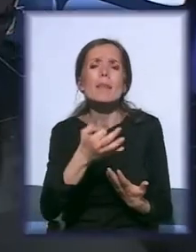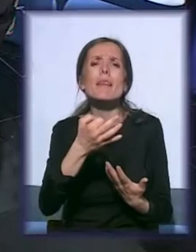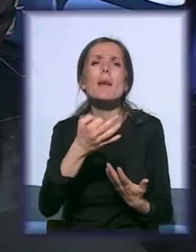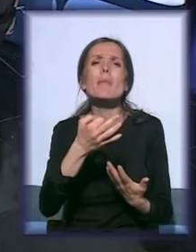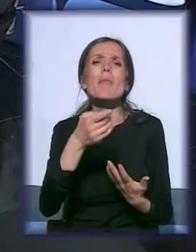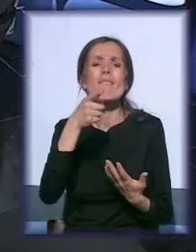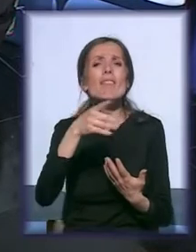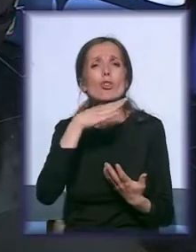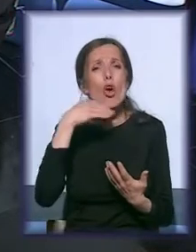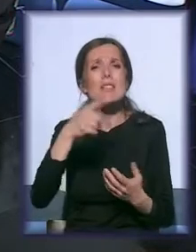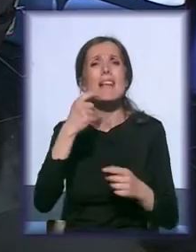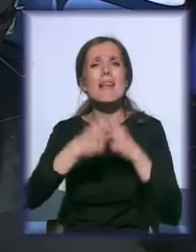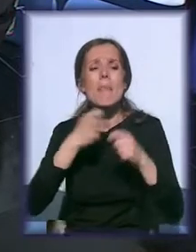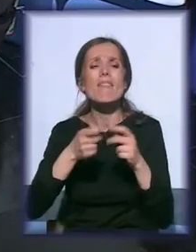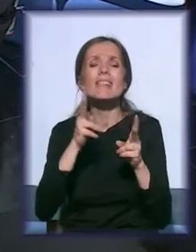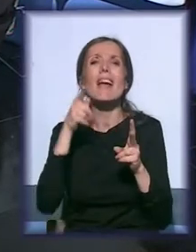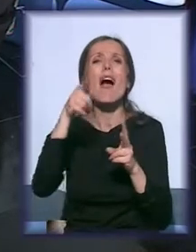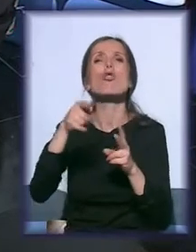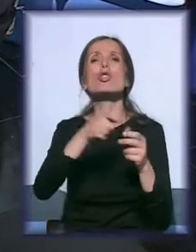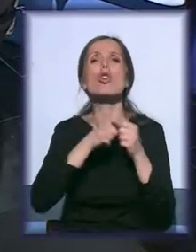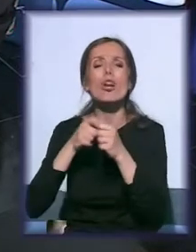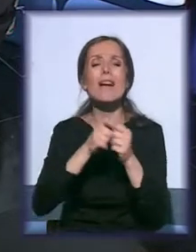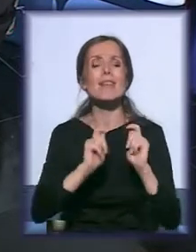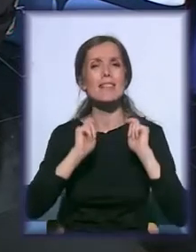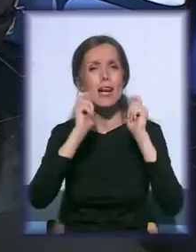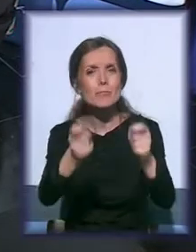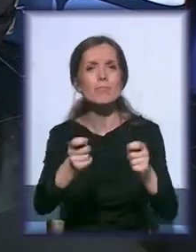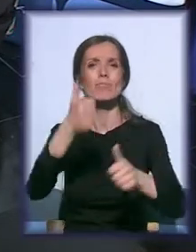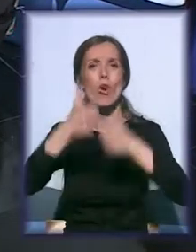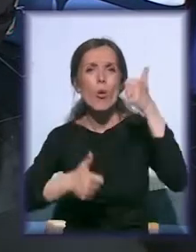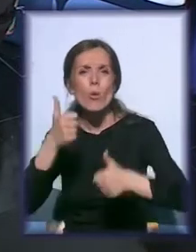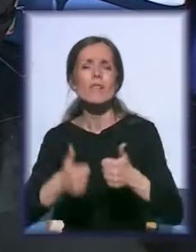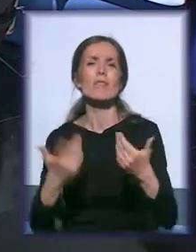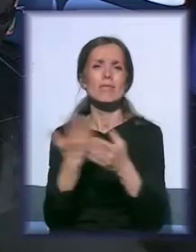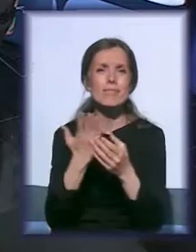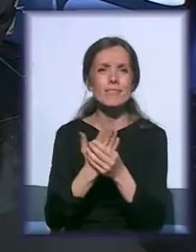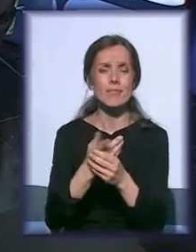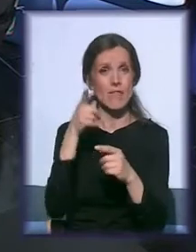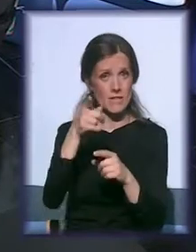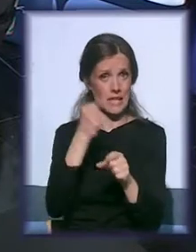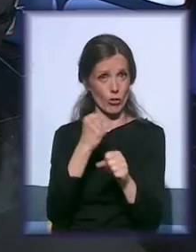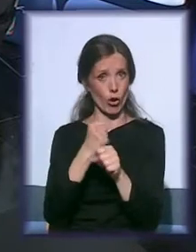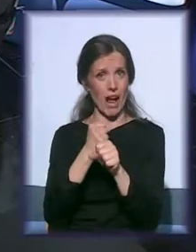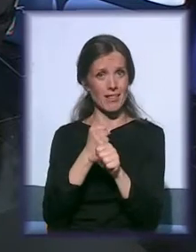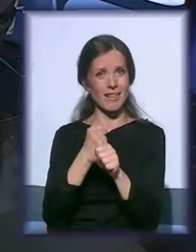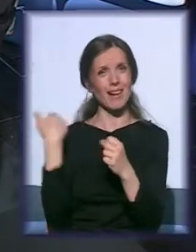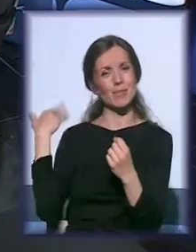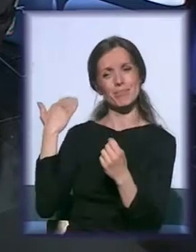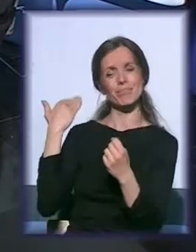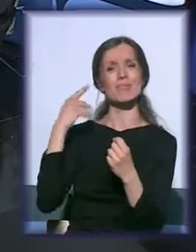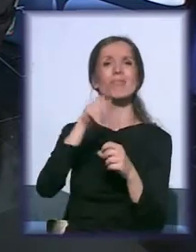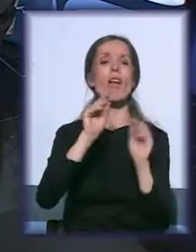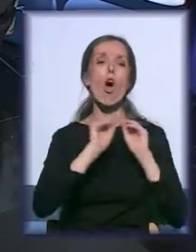uopšte baviti apliciranjem, učestvojati u konkursima, u dokumentaciji. To ste radili i kroz obuke koje je radila